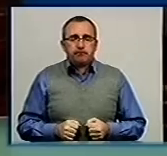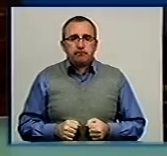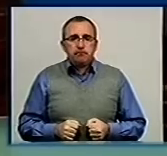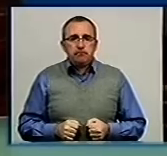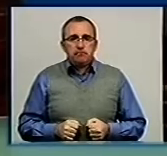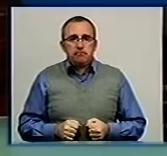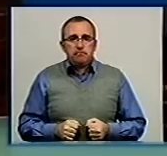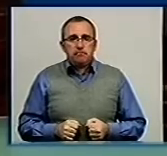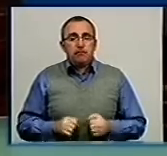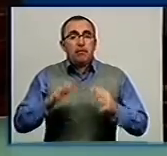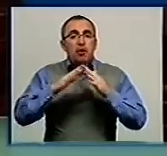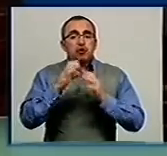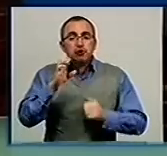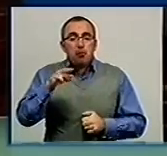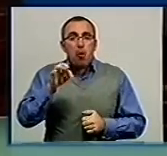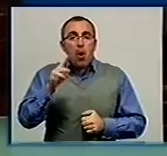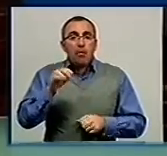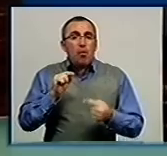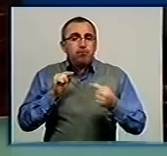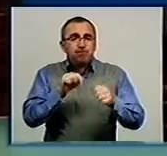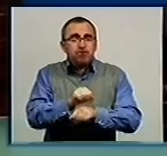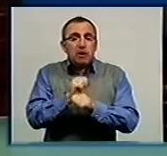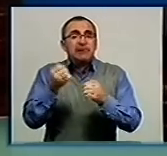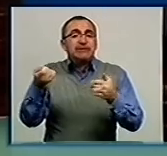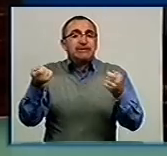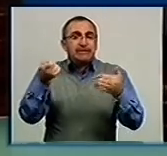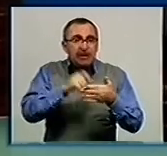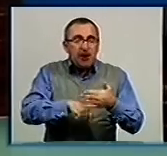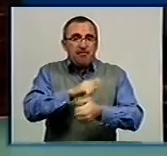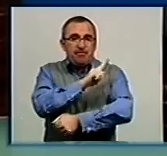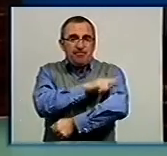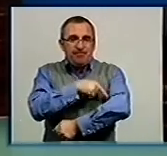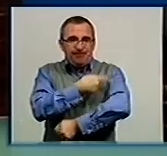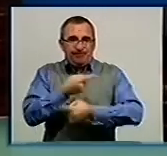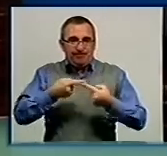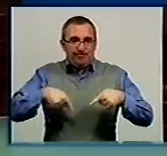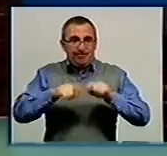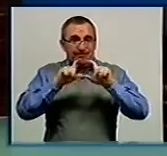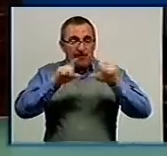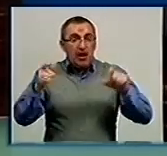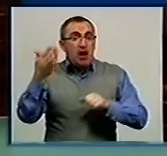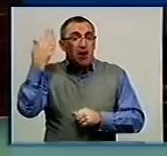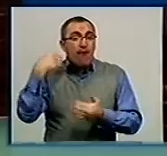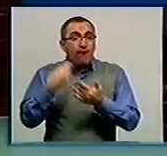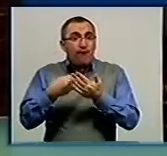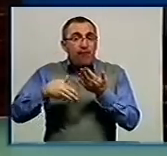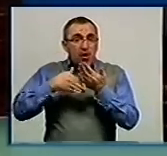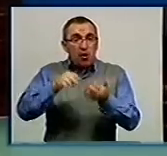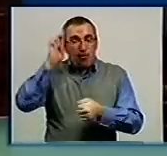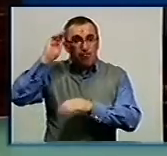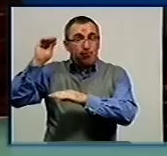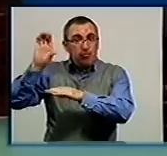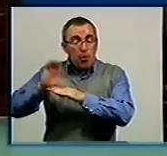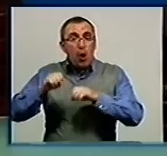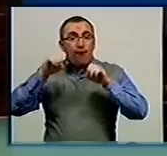У селищі Смоліне протестують проти закриття місцевої медико-санітарної частини. Медзаклад, який раніше фінансувався з Держбюджету, за